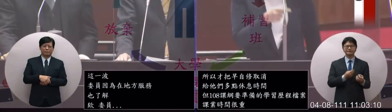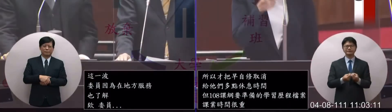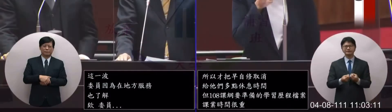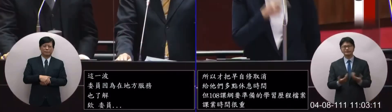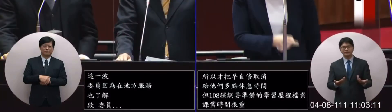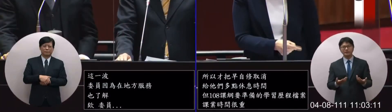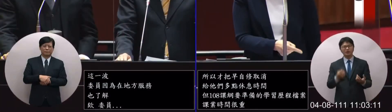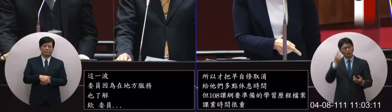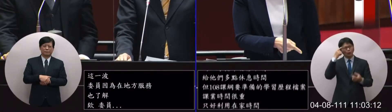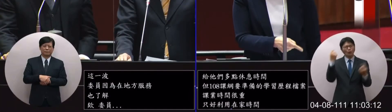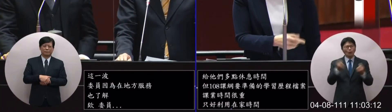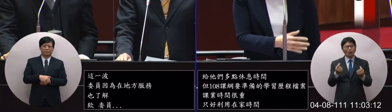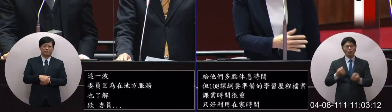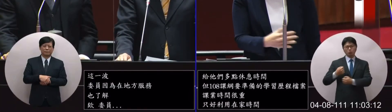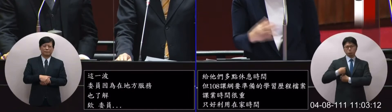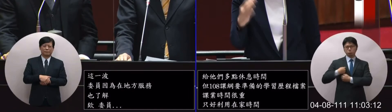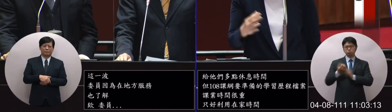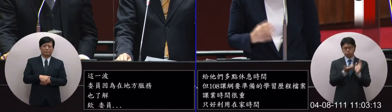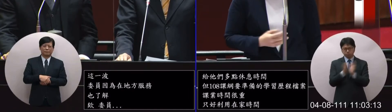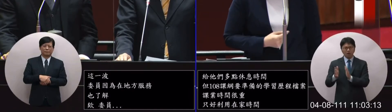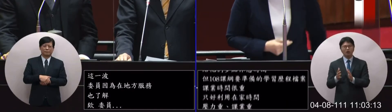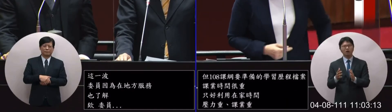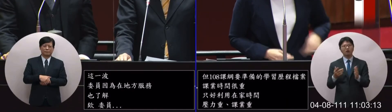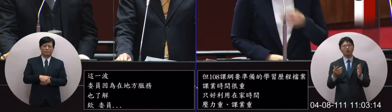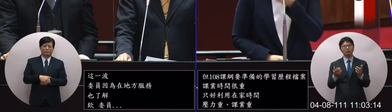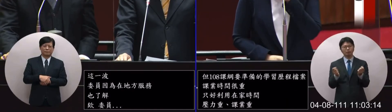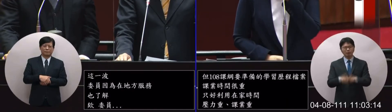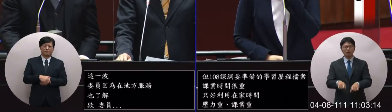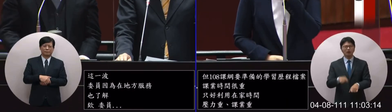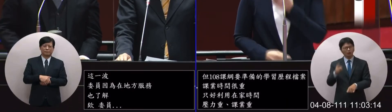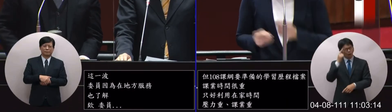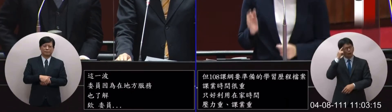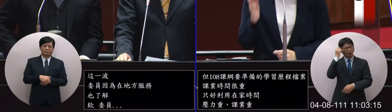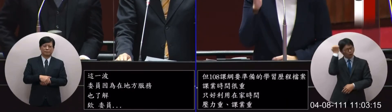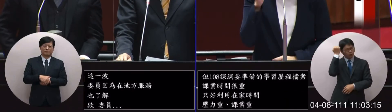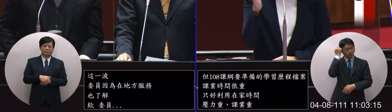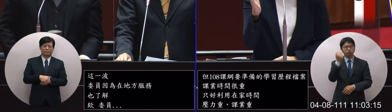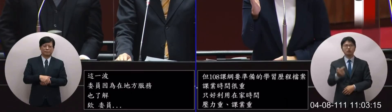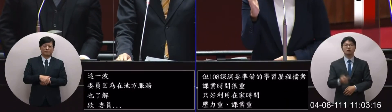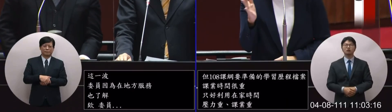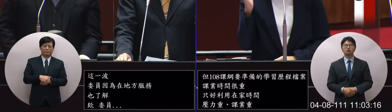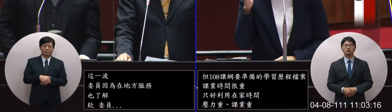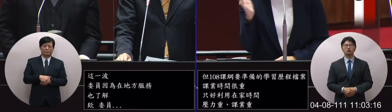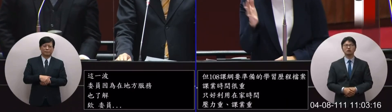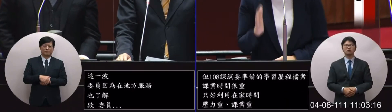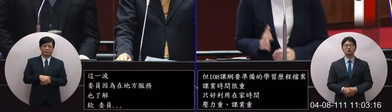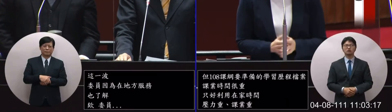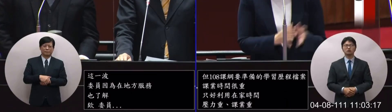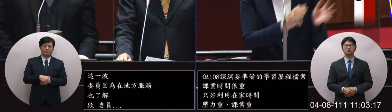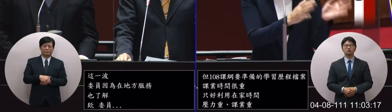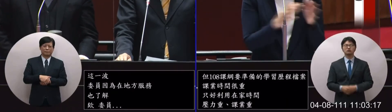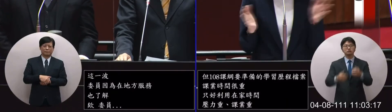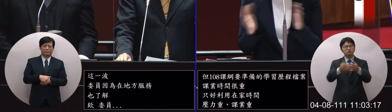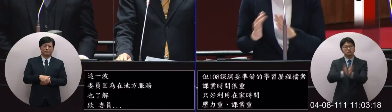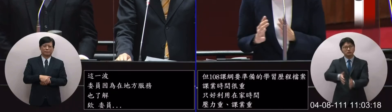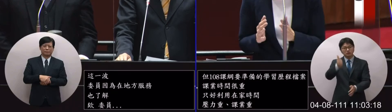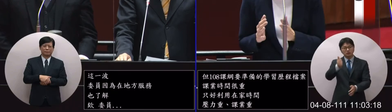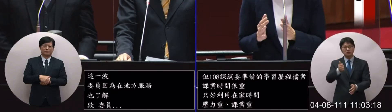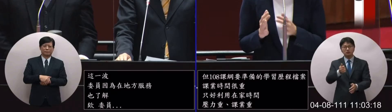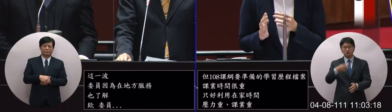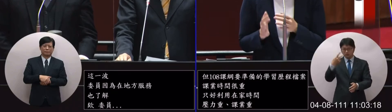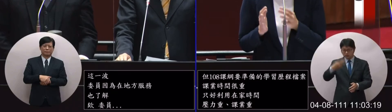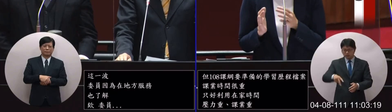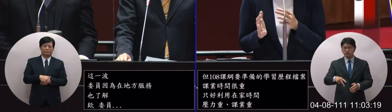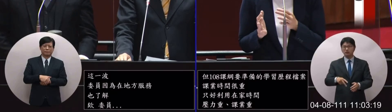被戰的這個讓他們感覺到非常的辛苦所以部長可不可以我們盤整